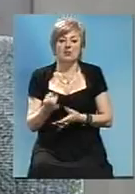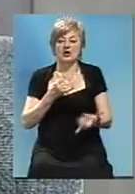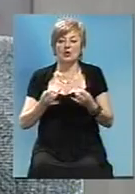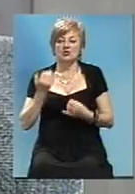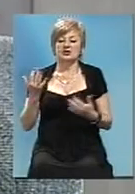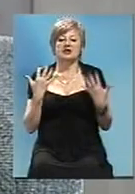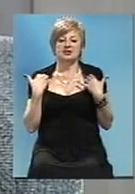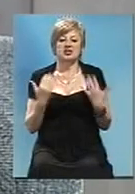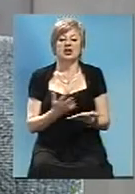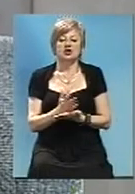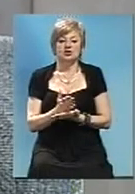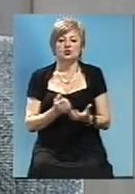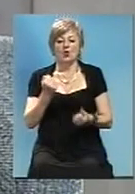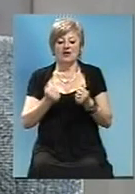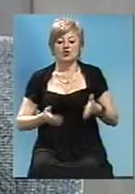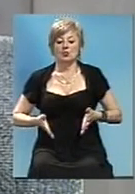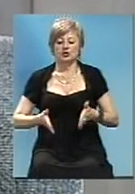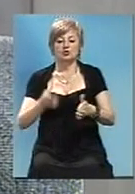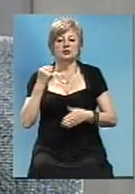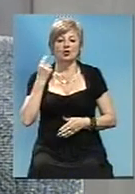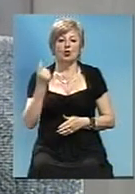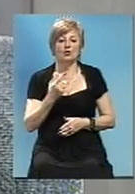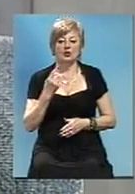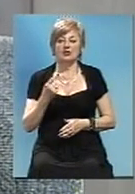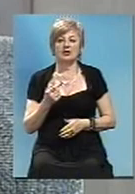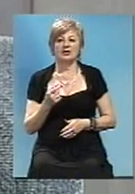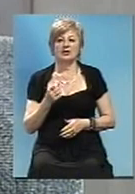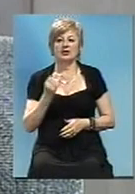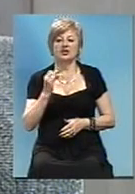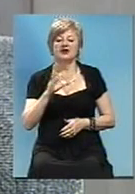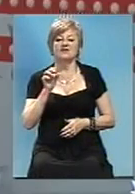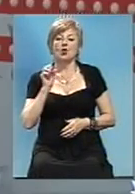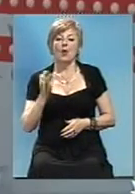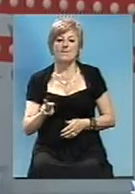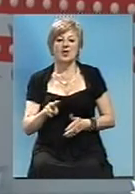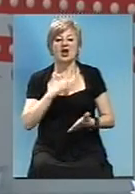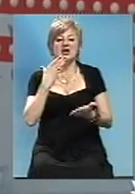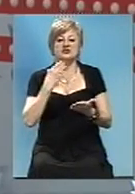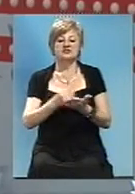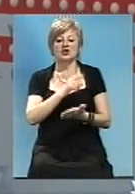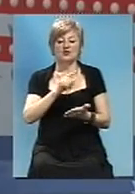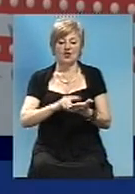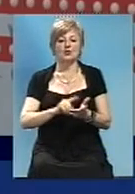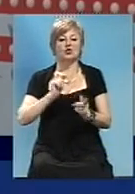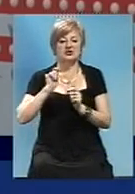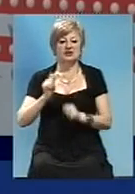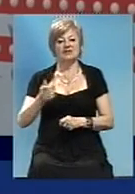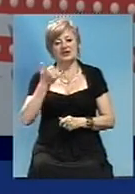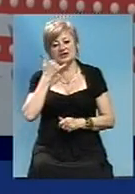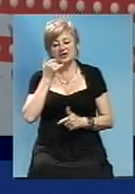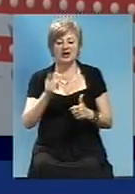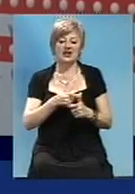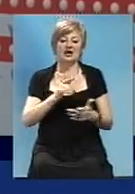начальником служби автомобільних доріг Запорізької області Андрієм Івко. Свої запитання ви могли поставити або телефоном,